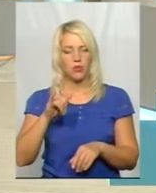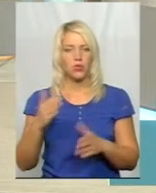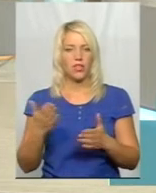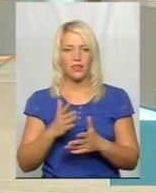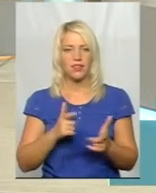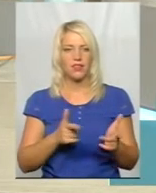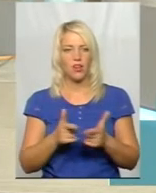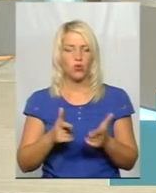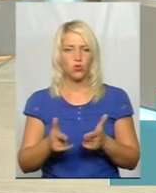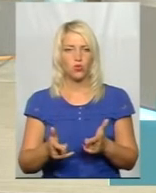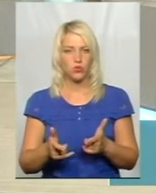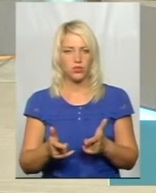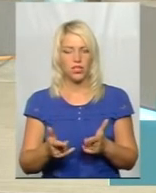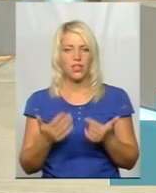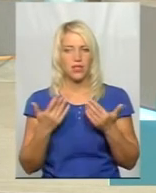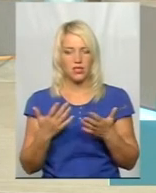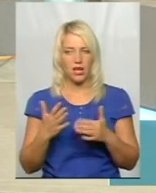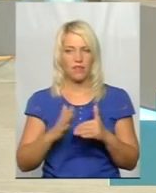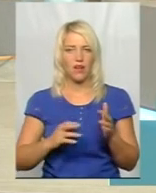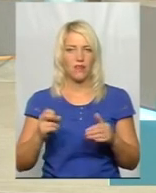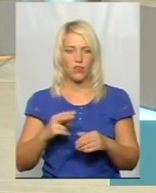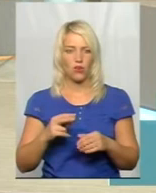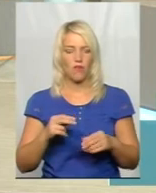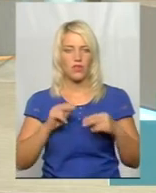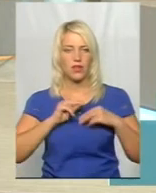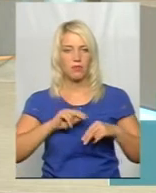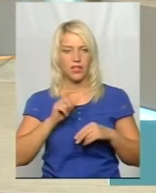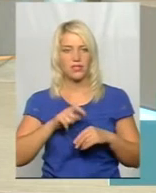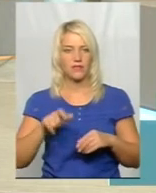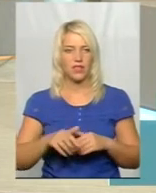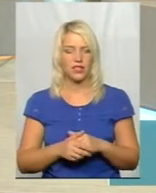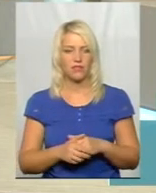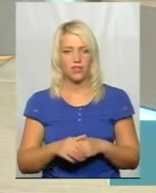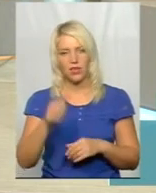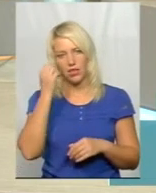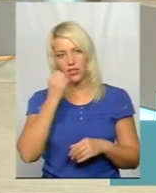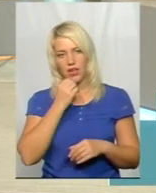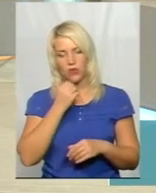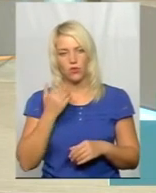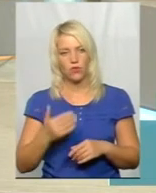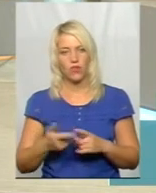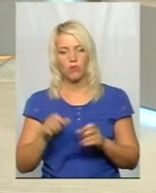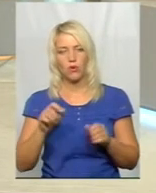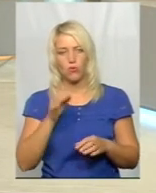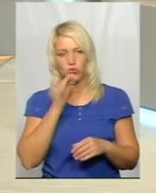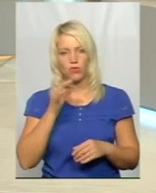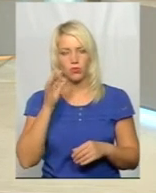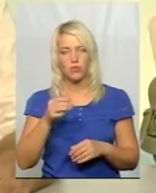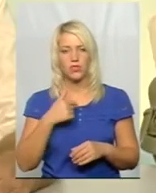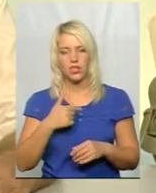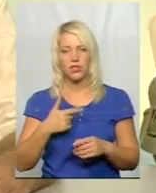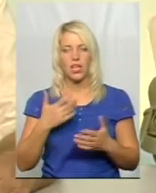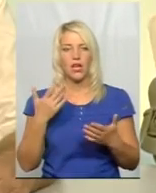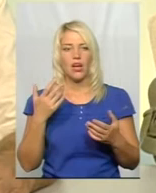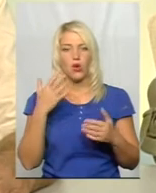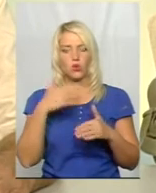настільки кваліфікованих працівників. Дякую. Можу відповісти. Розумієте, як